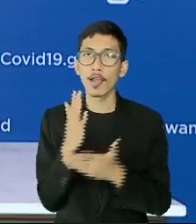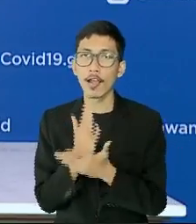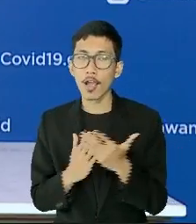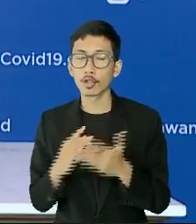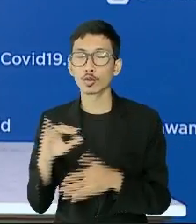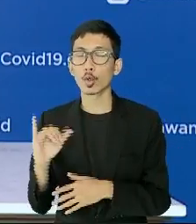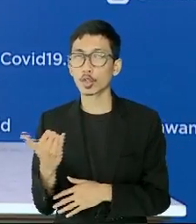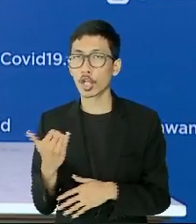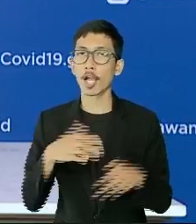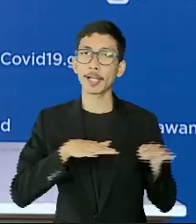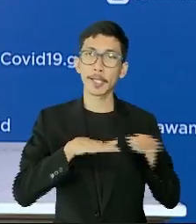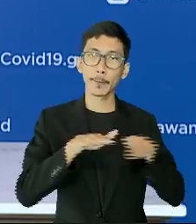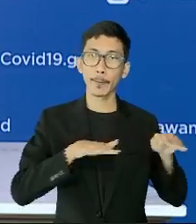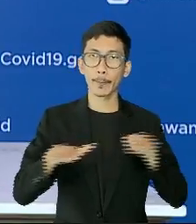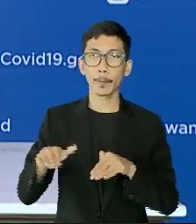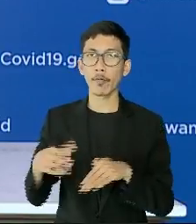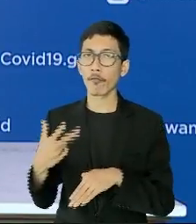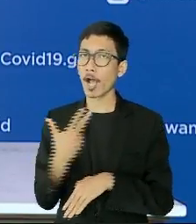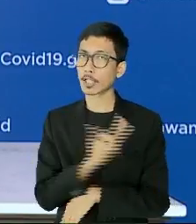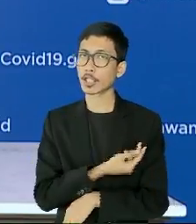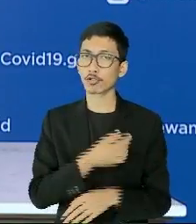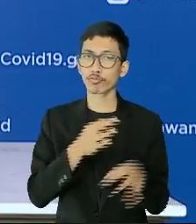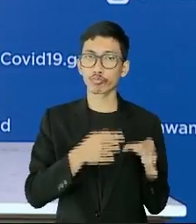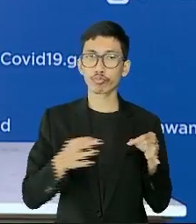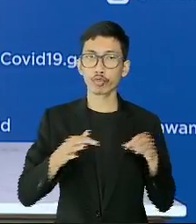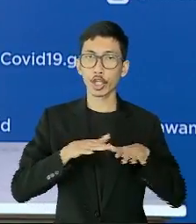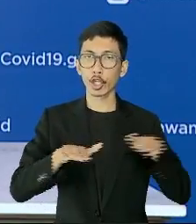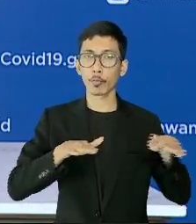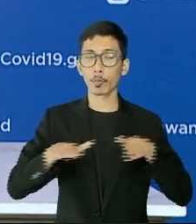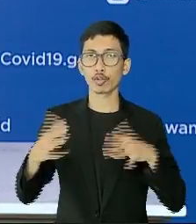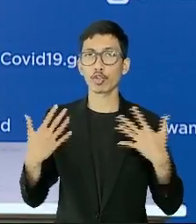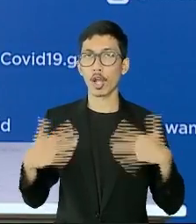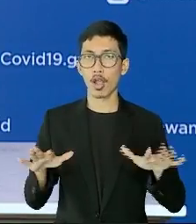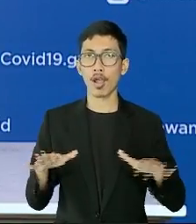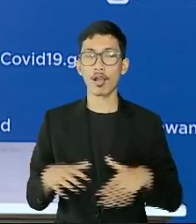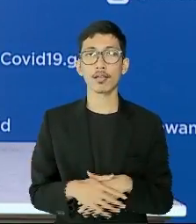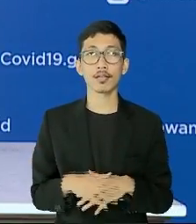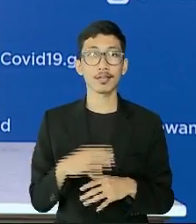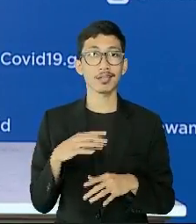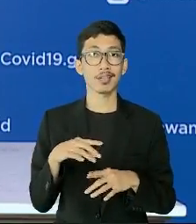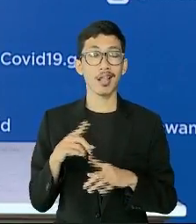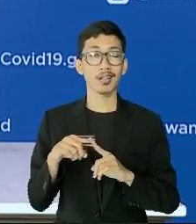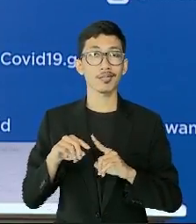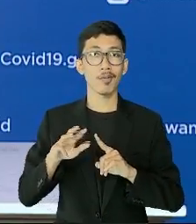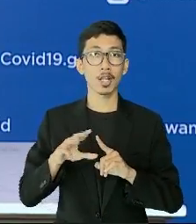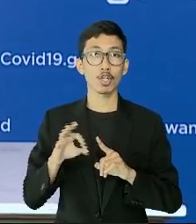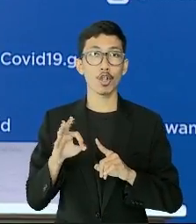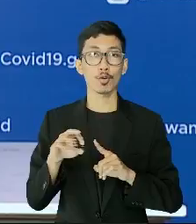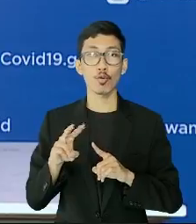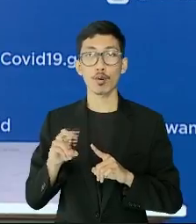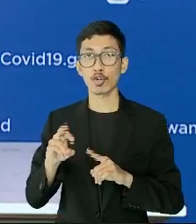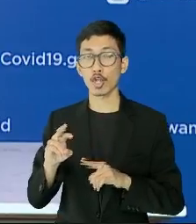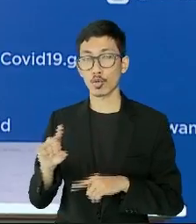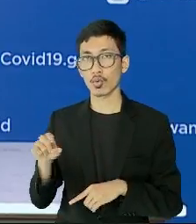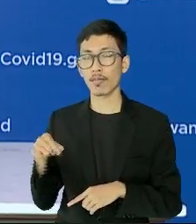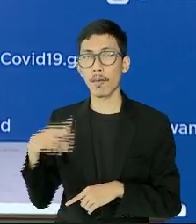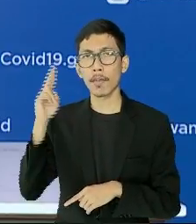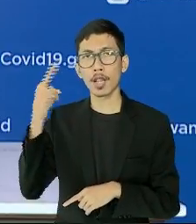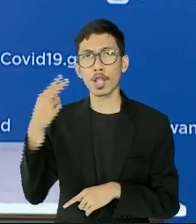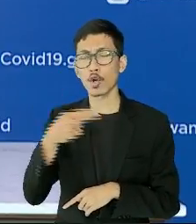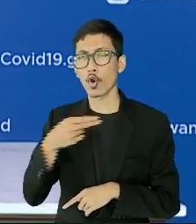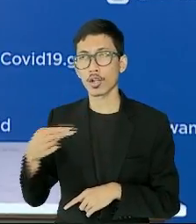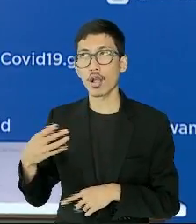dan Yogyakarta. Selain itu, pada tanggal 19 Oktober 2021 pemerintah Indonesia juga menerima